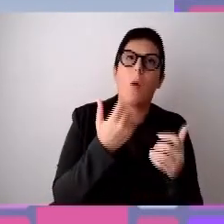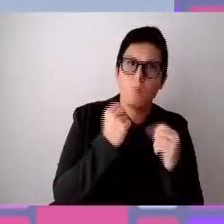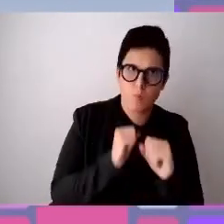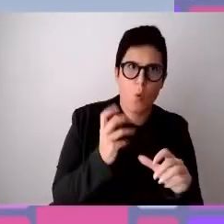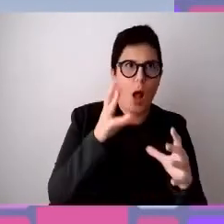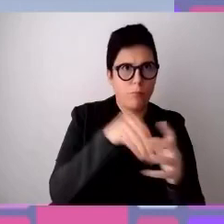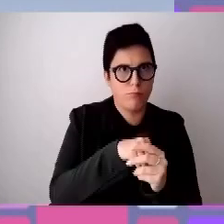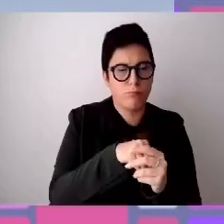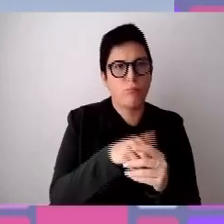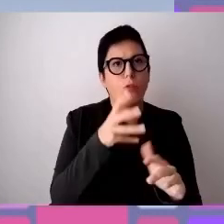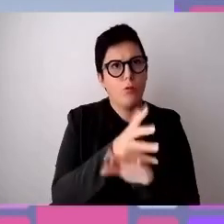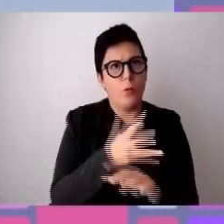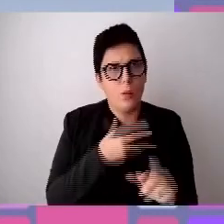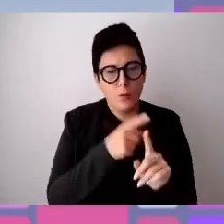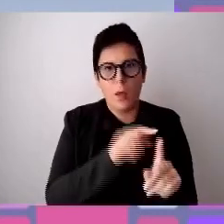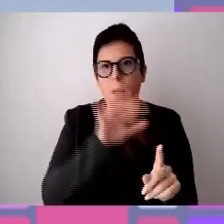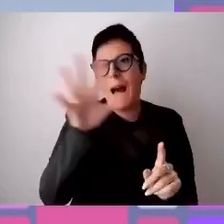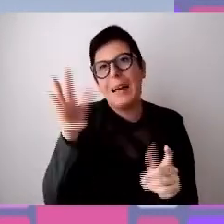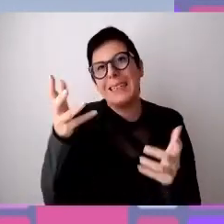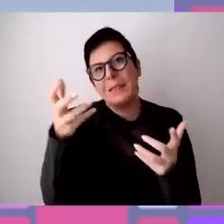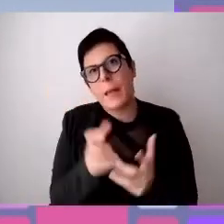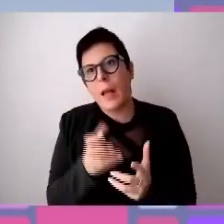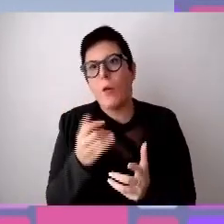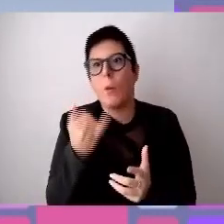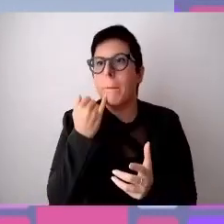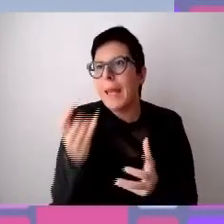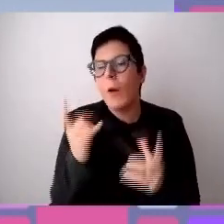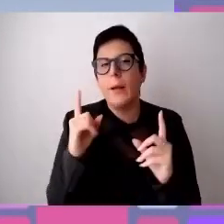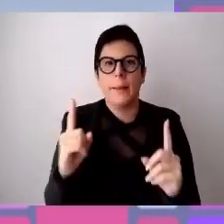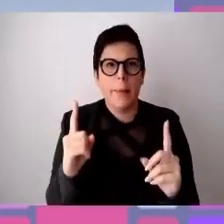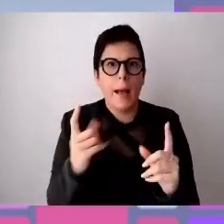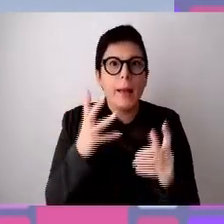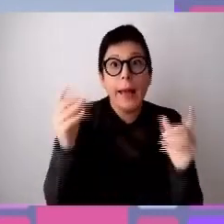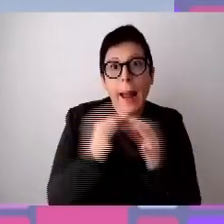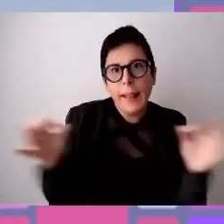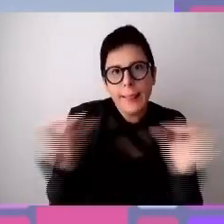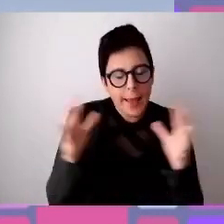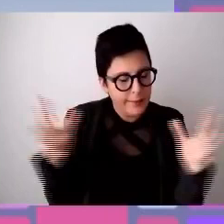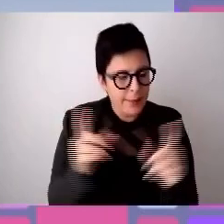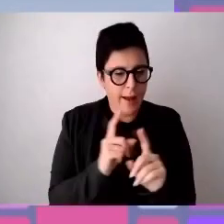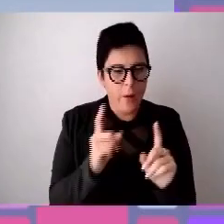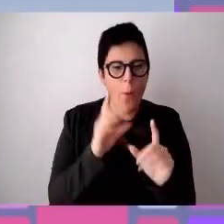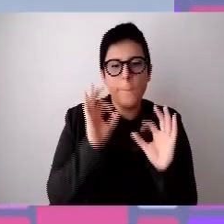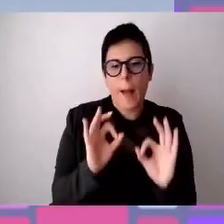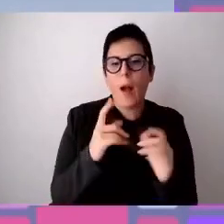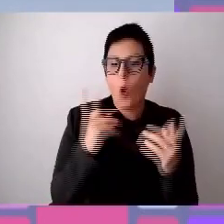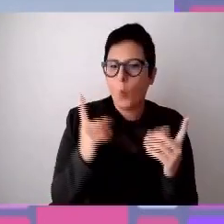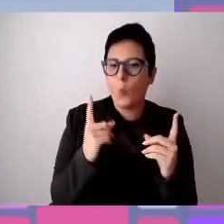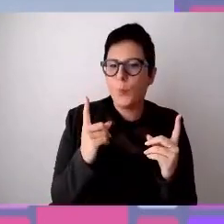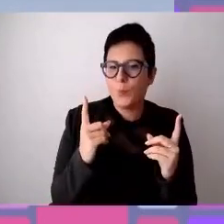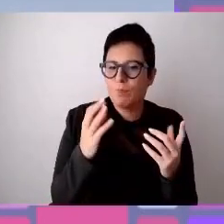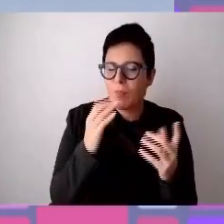piccole, medie imprese illuminate e altre meno illuminate. Concludo dicendo che ciò che